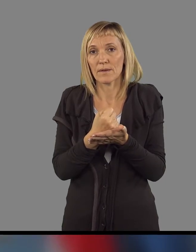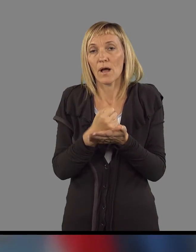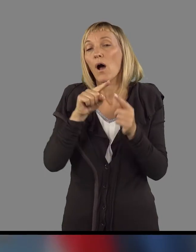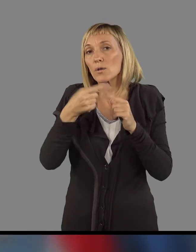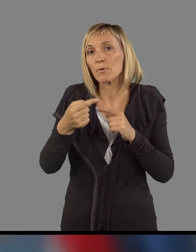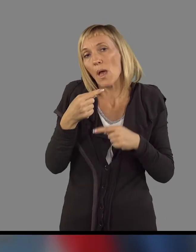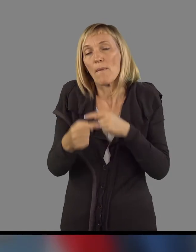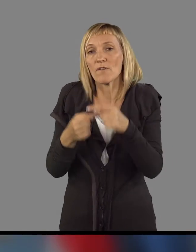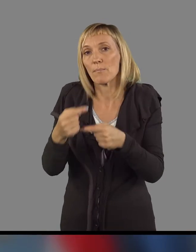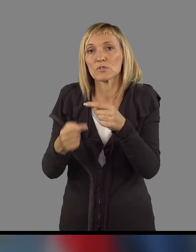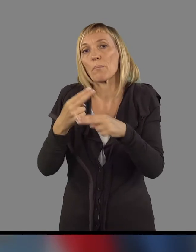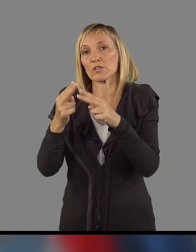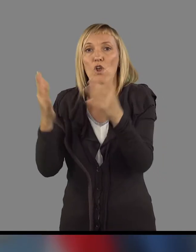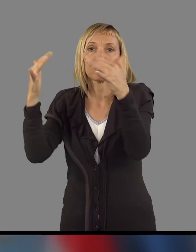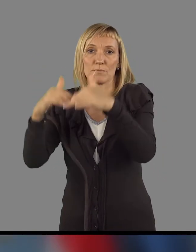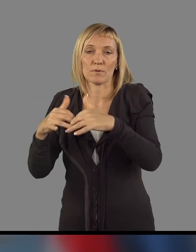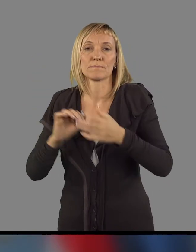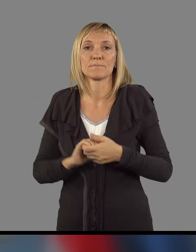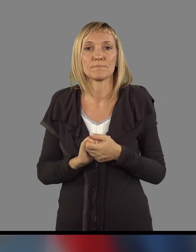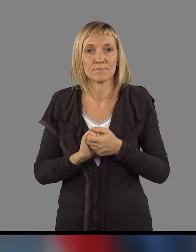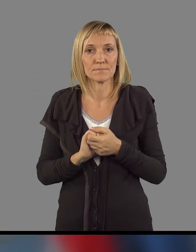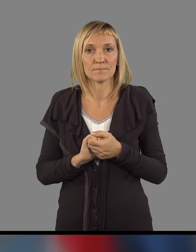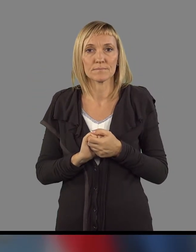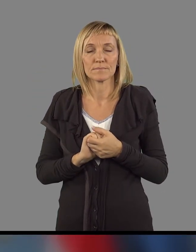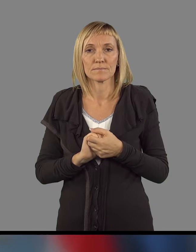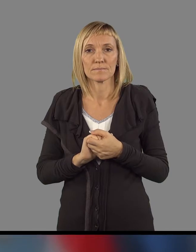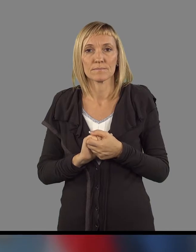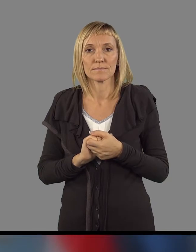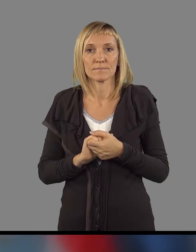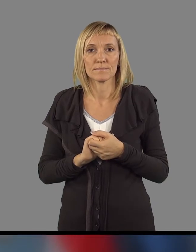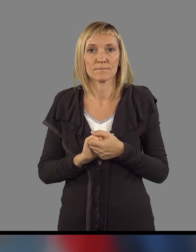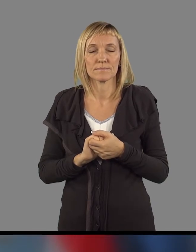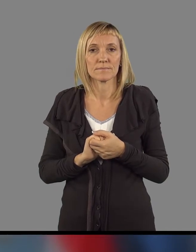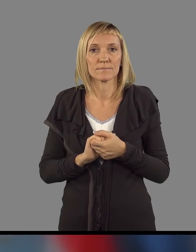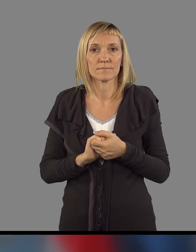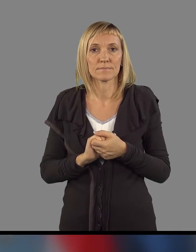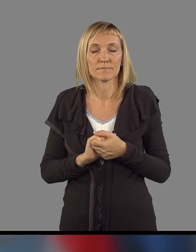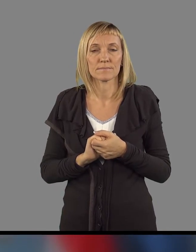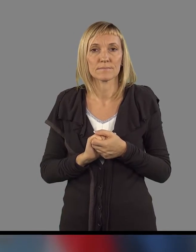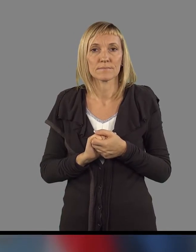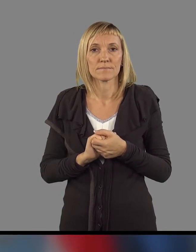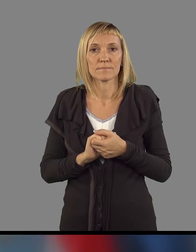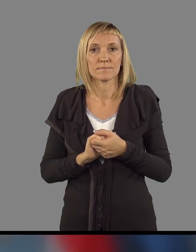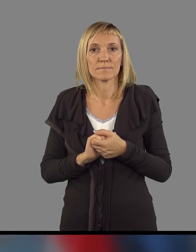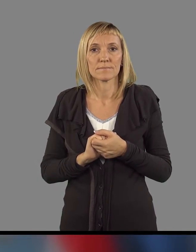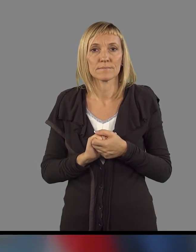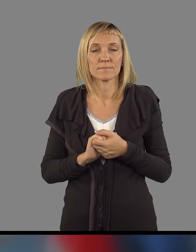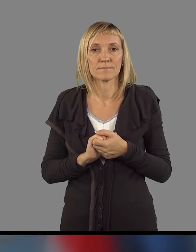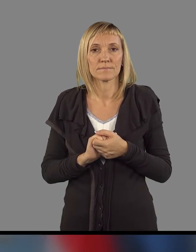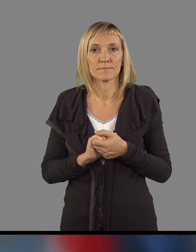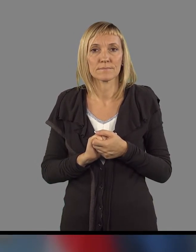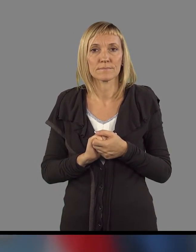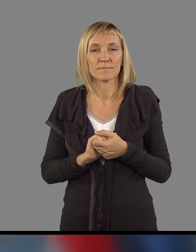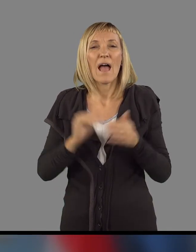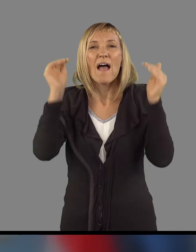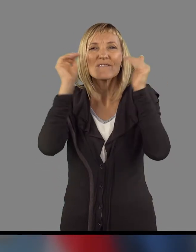in potem bo šlo v državni zbor. To je to. Še zadnje vprašanje zmarke na denarško na več kras. Jelka zupanič